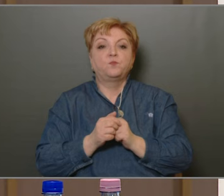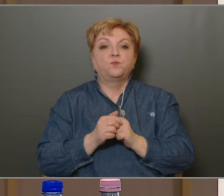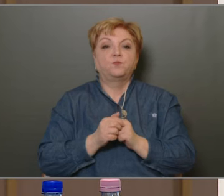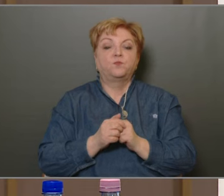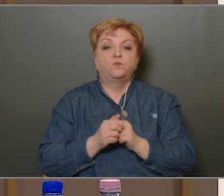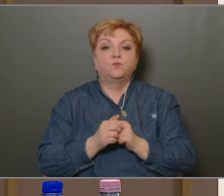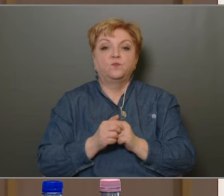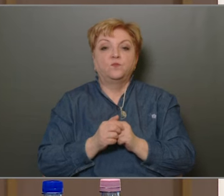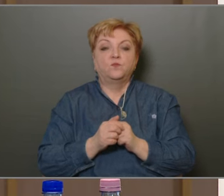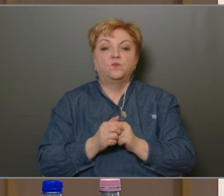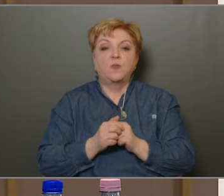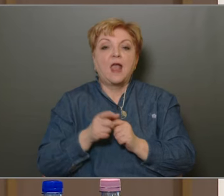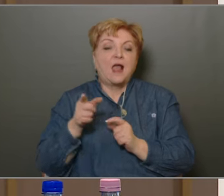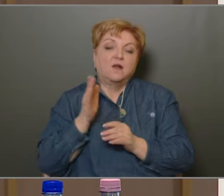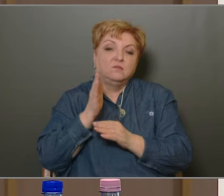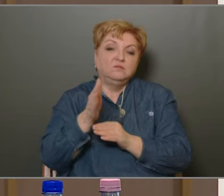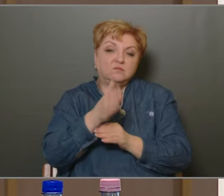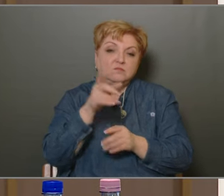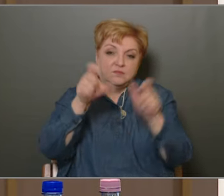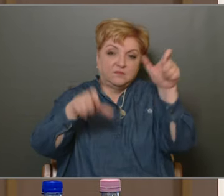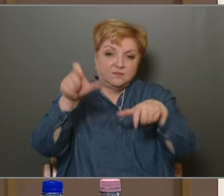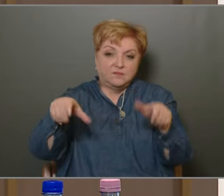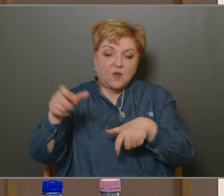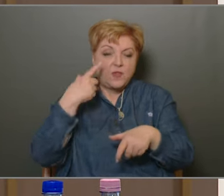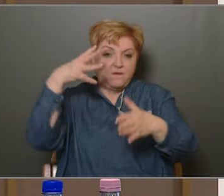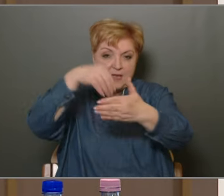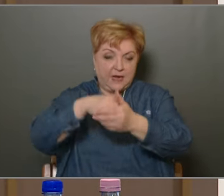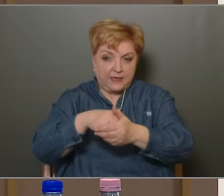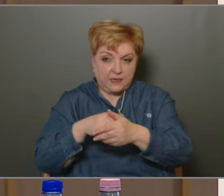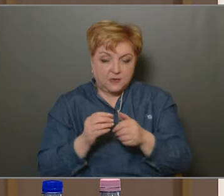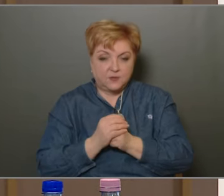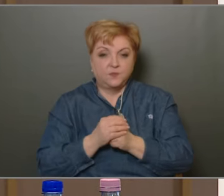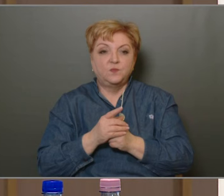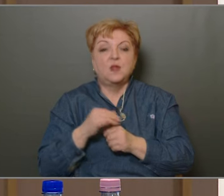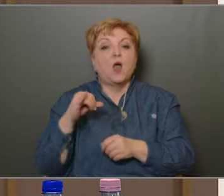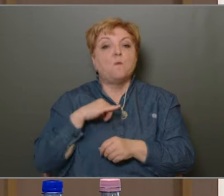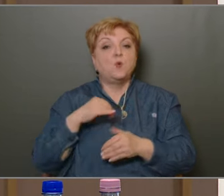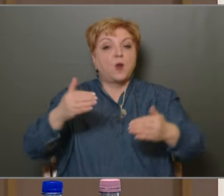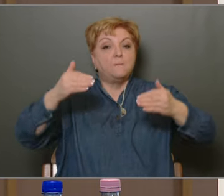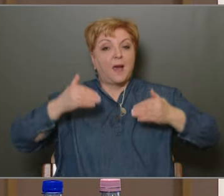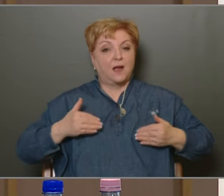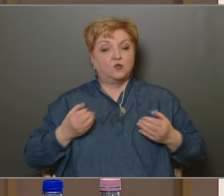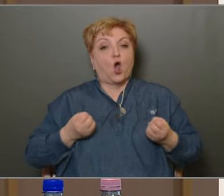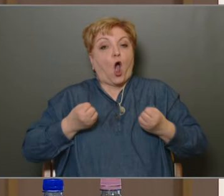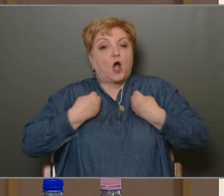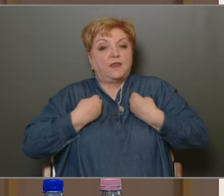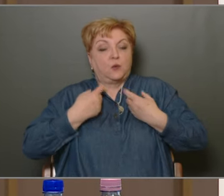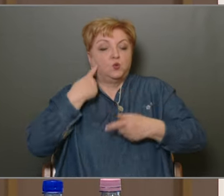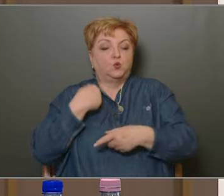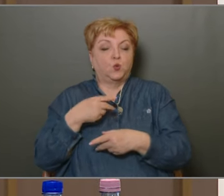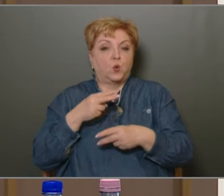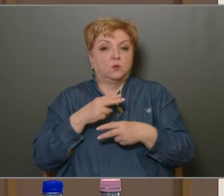áldozatok felé, hogy ebben ne vegyenek részt és így a bűnmegelőzést hatékonyan tudtuk segíteni